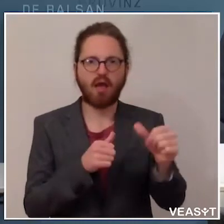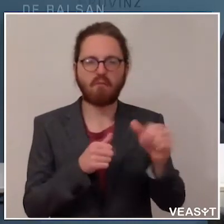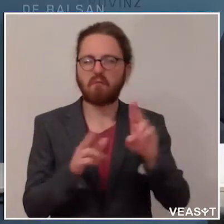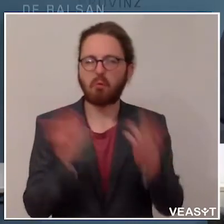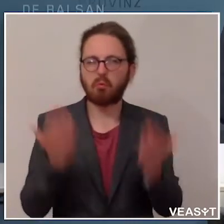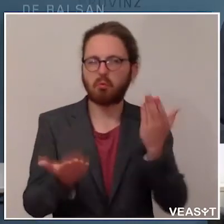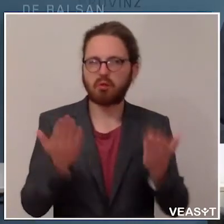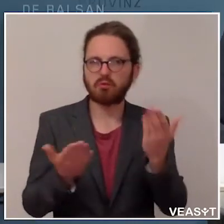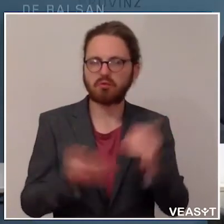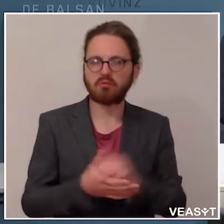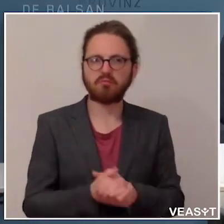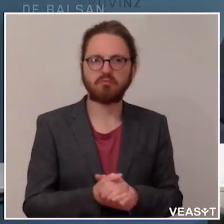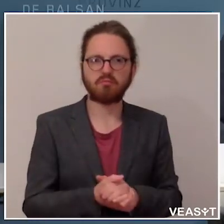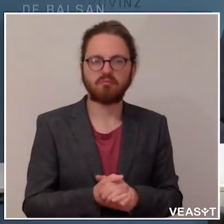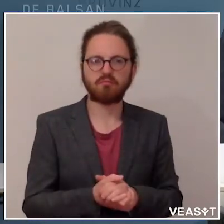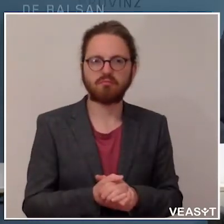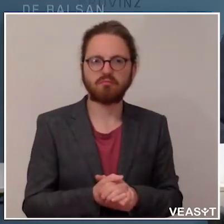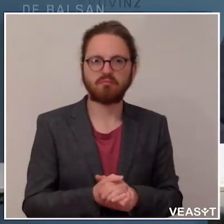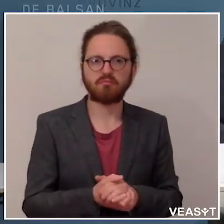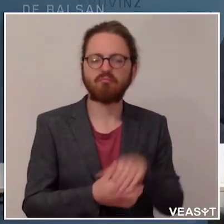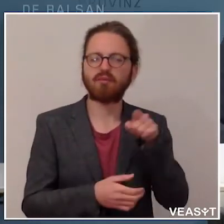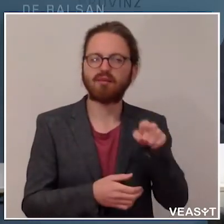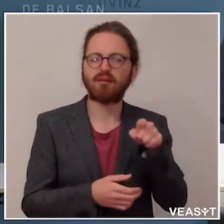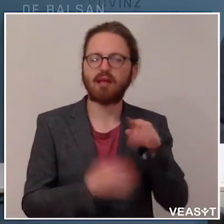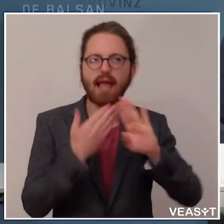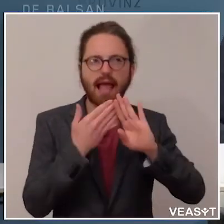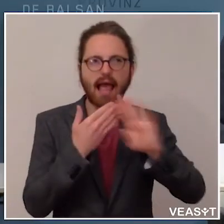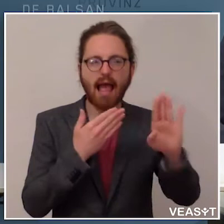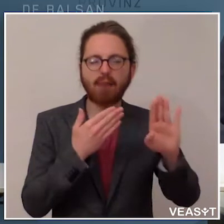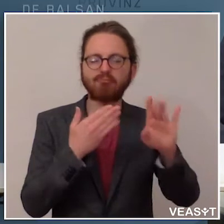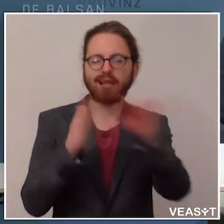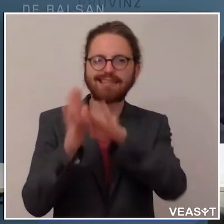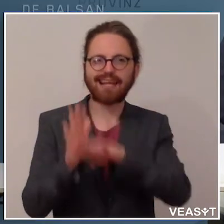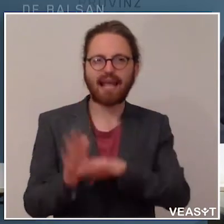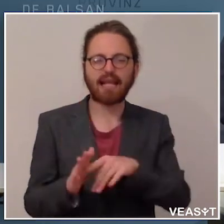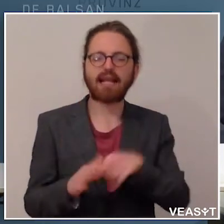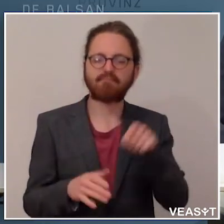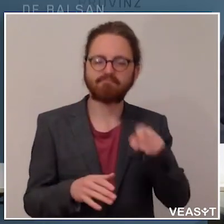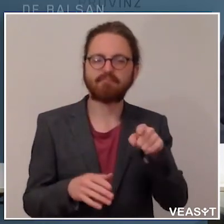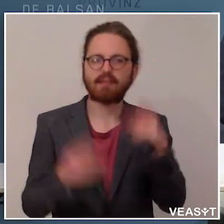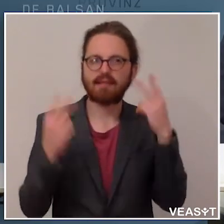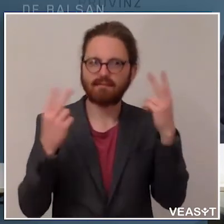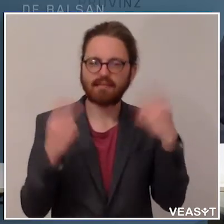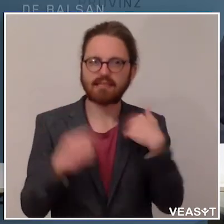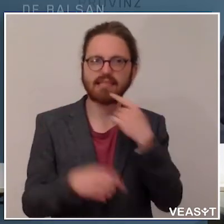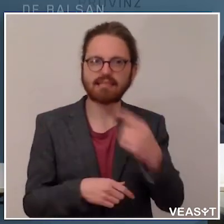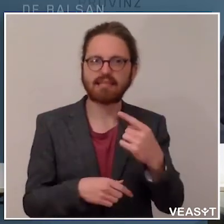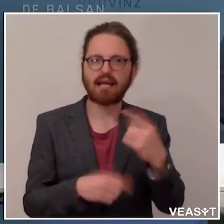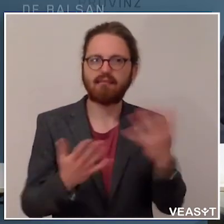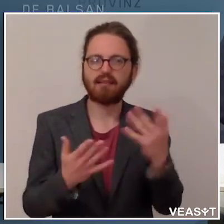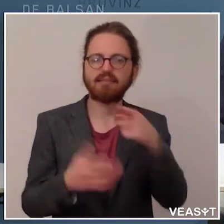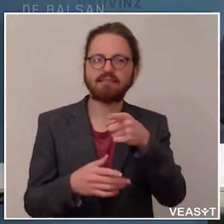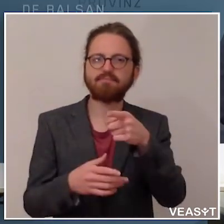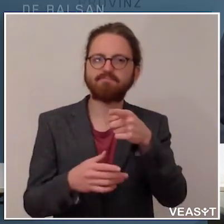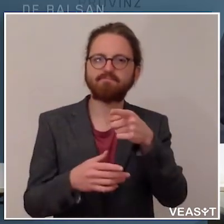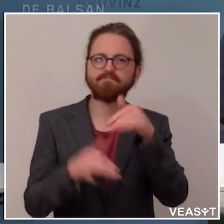Diese Abstandsregeln, das ist für mich die Gelegenheit, das noch einmal ganz klar zu sagen, das ist ja das Prinzip, dass